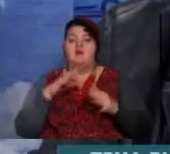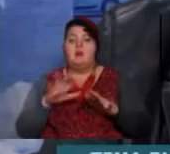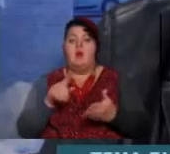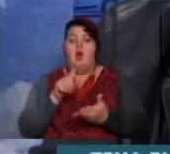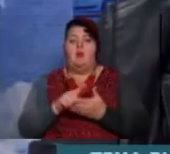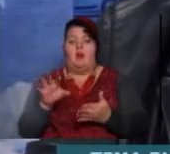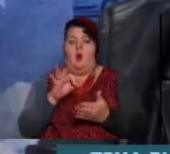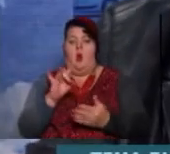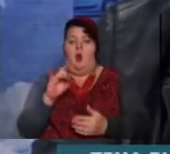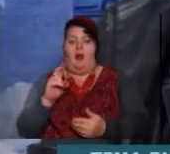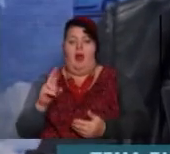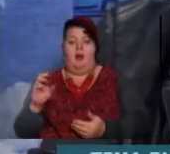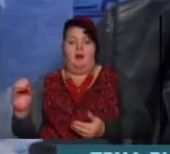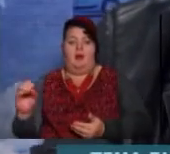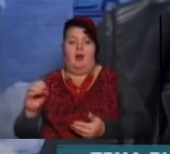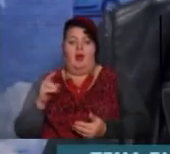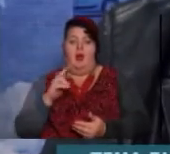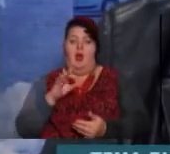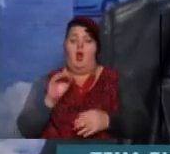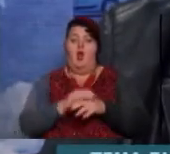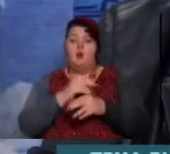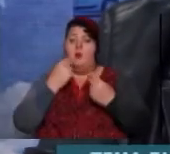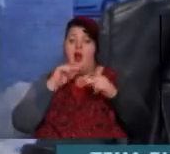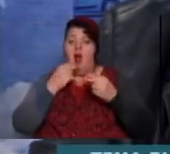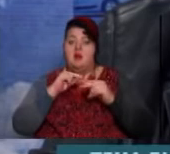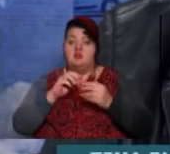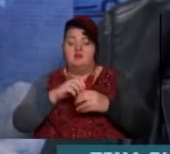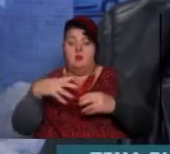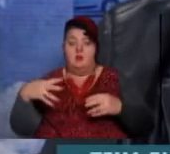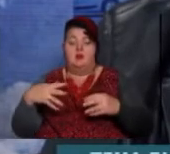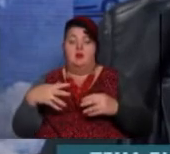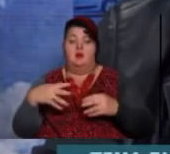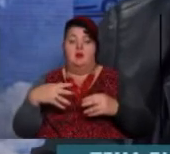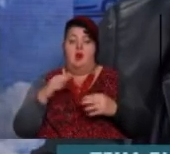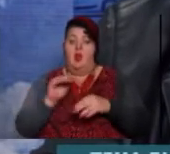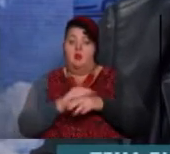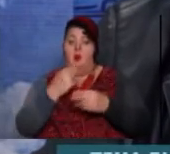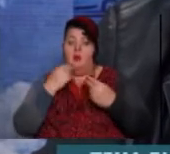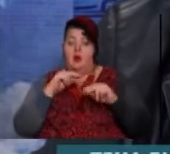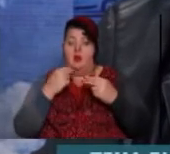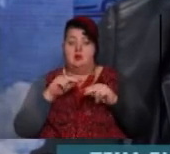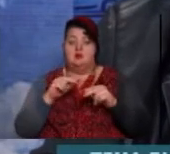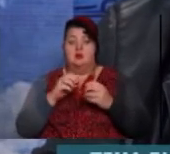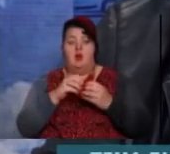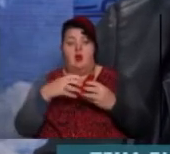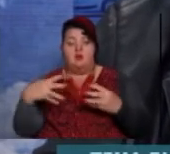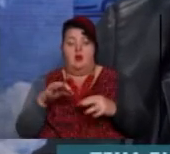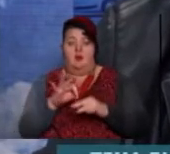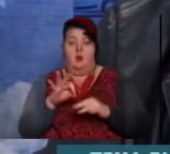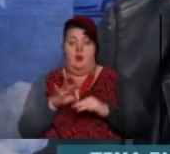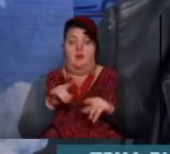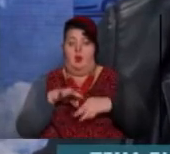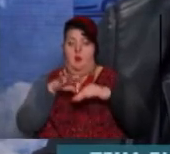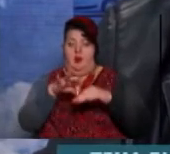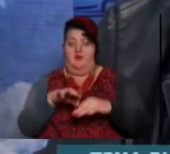'язково про раку, коли раку приводять всі доброкачественні процеси, гіперплазія доброкачественна, фіброзно-кистозна болезнь, це